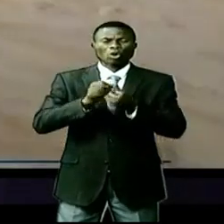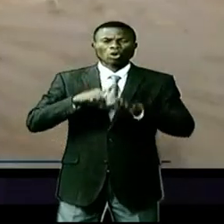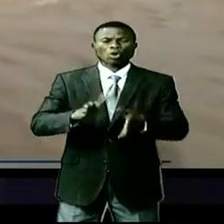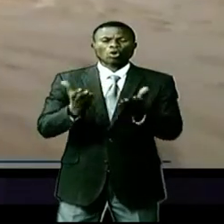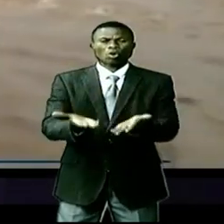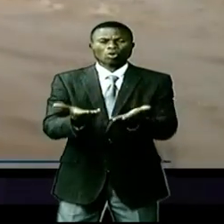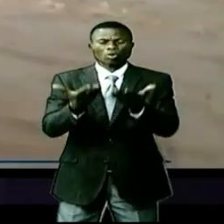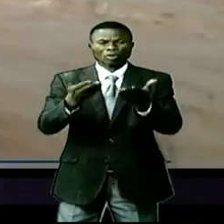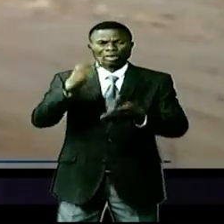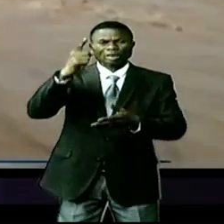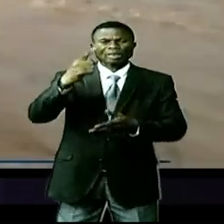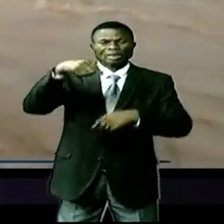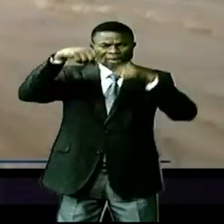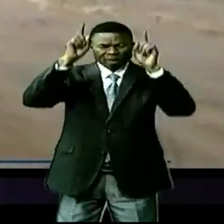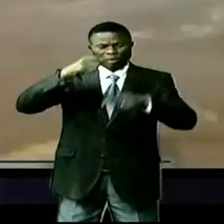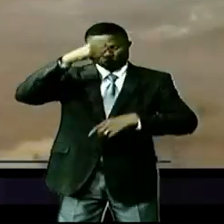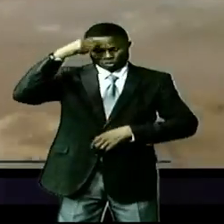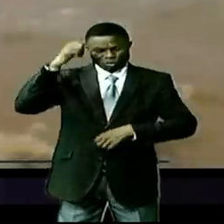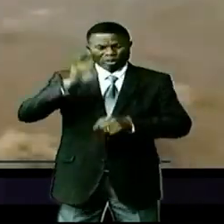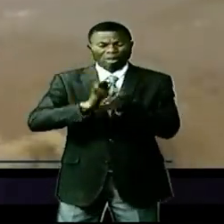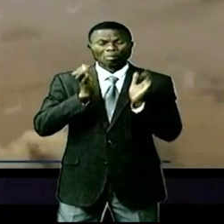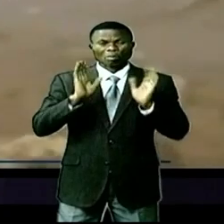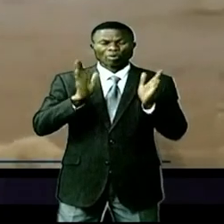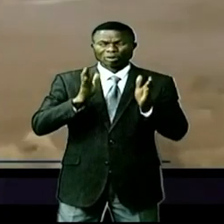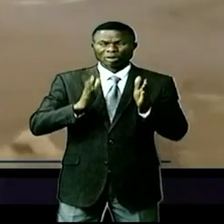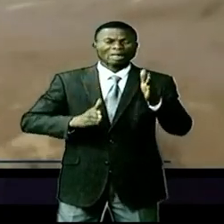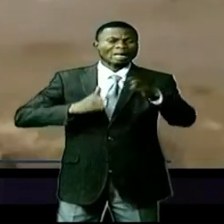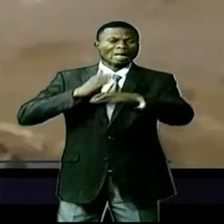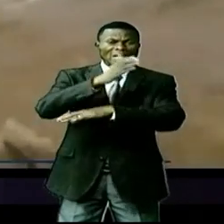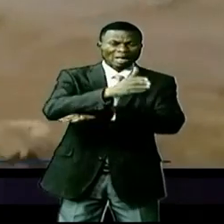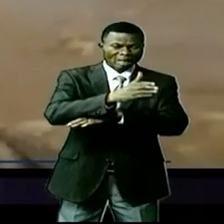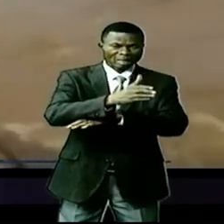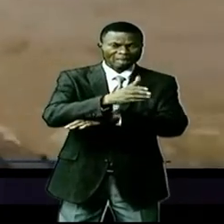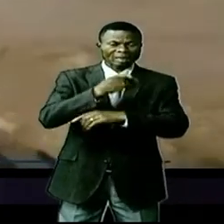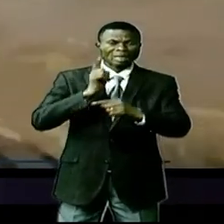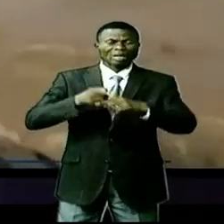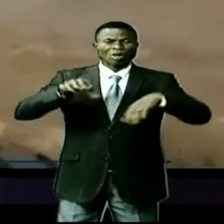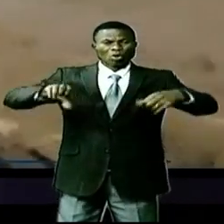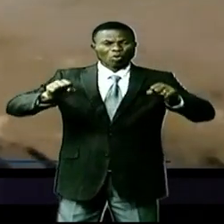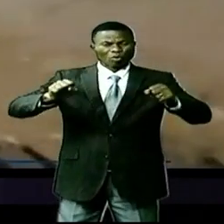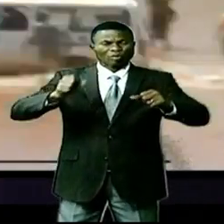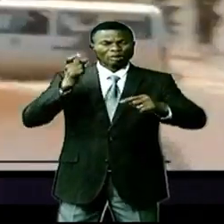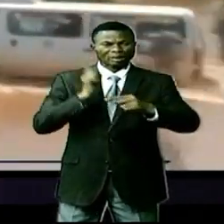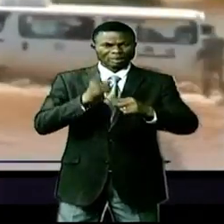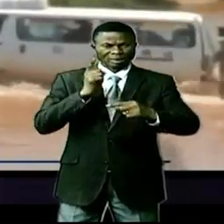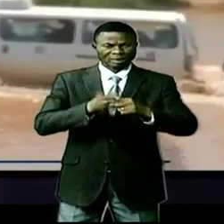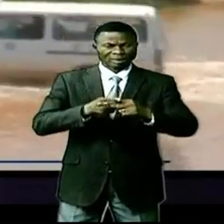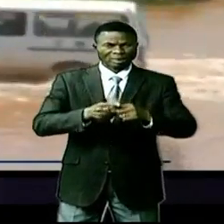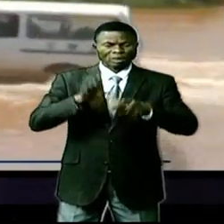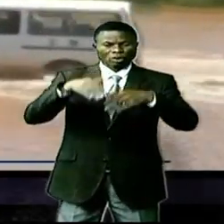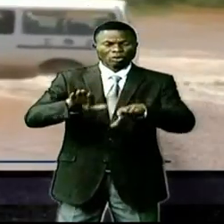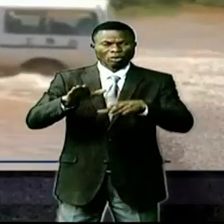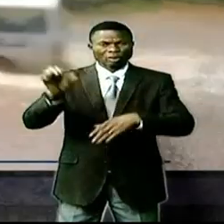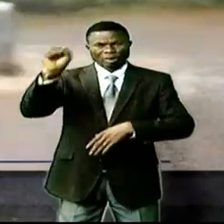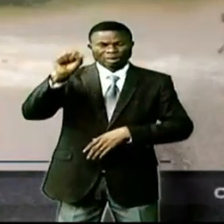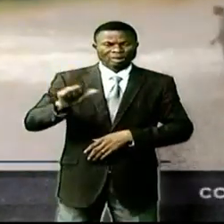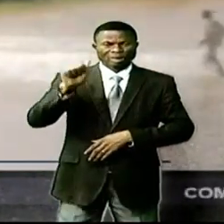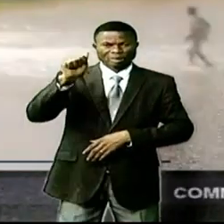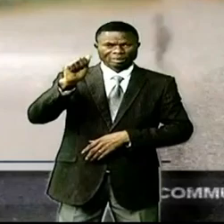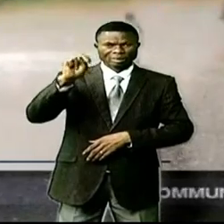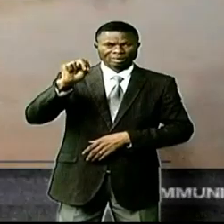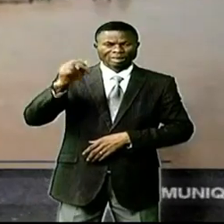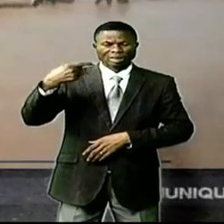Après une année de souffrance et de risque sur le passage à guet des véhicules au niveau des rivières Sangue et Aruningou,